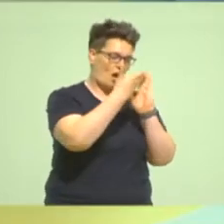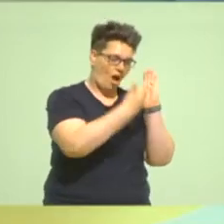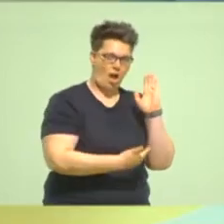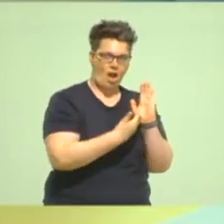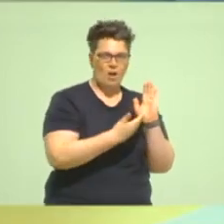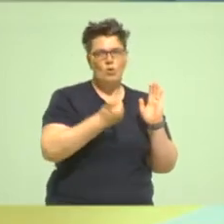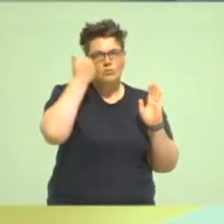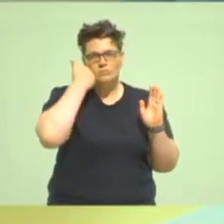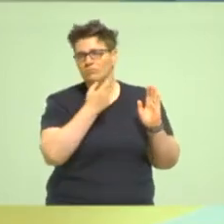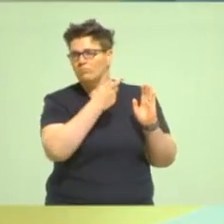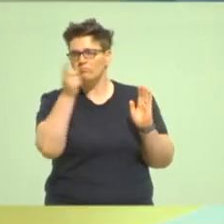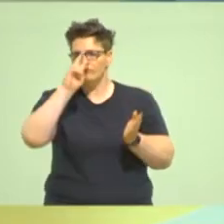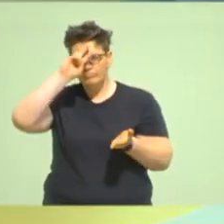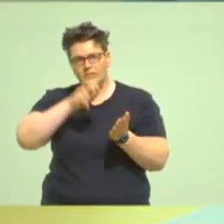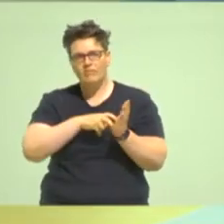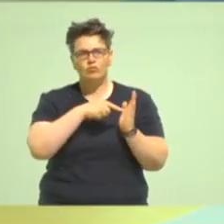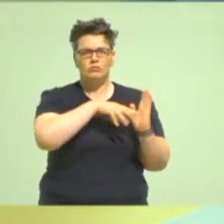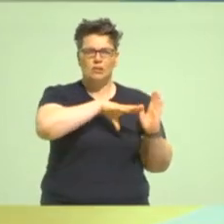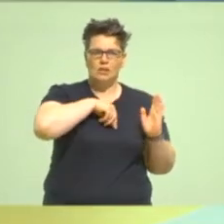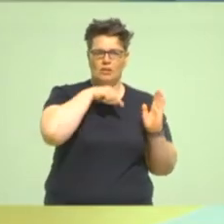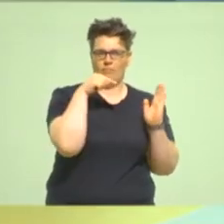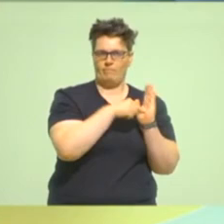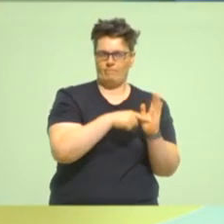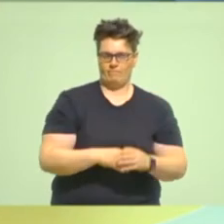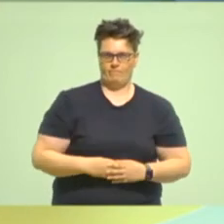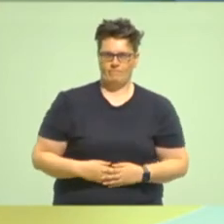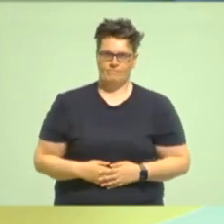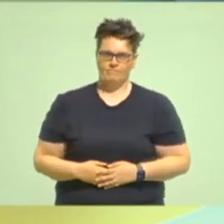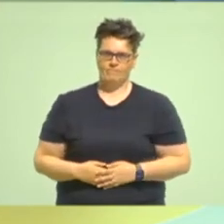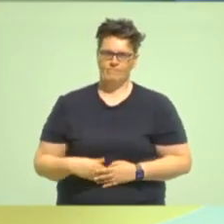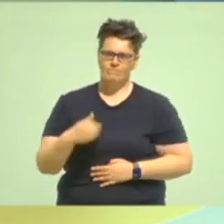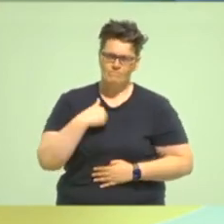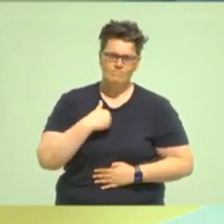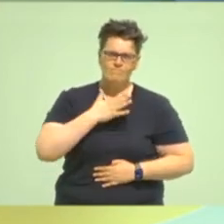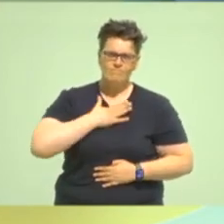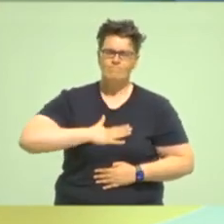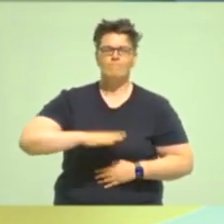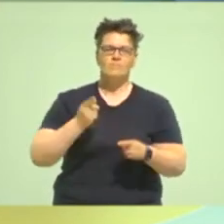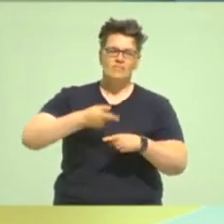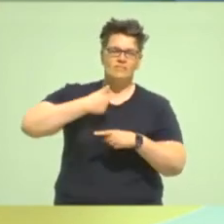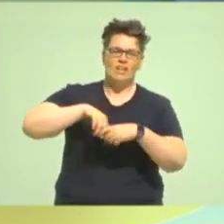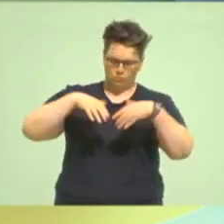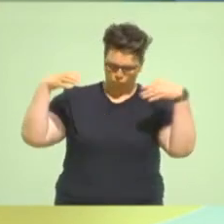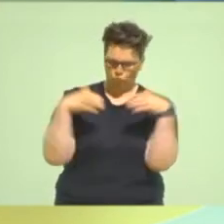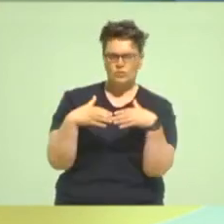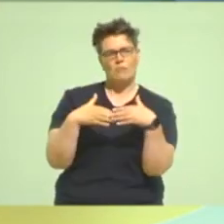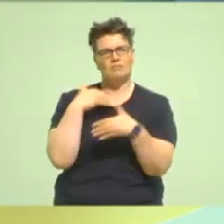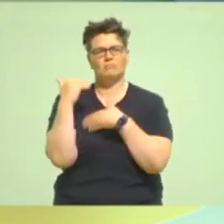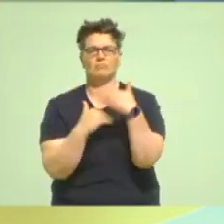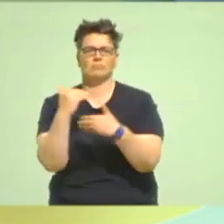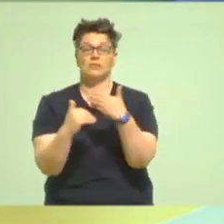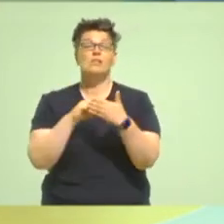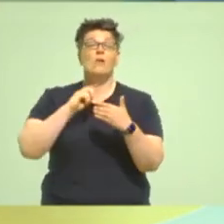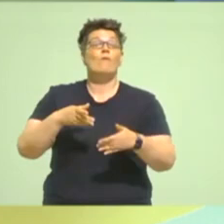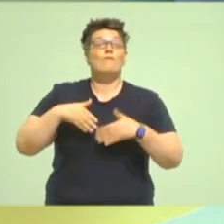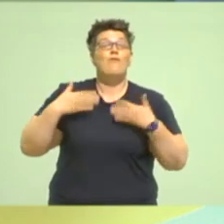Zustimmung zu diesem Vertrag. Ich will, dass wir das Gemeinsame tun. Ich freue mich sehr, dass